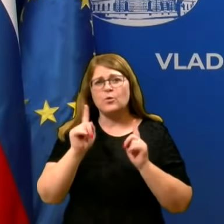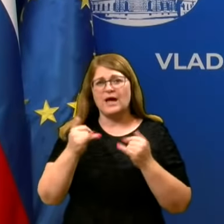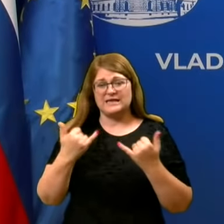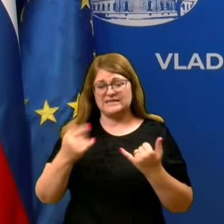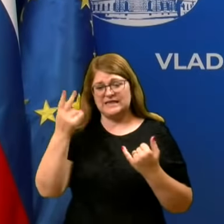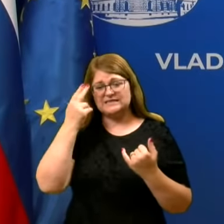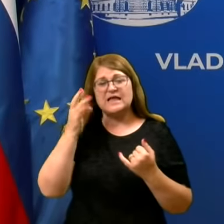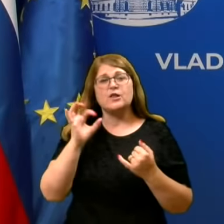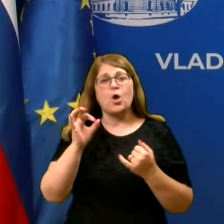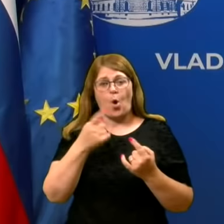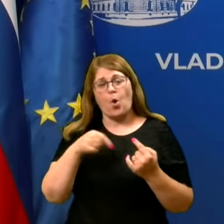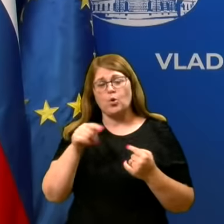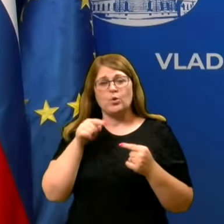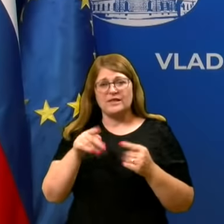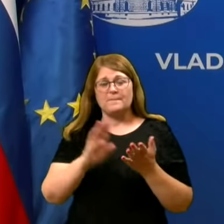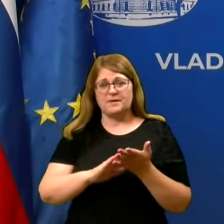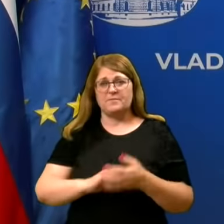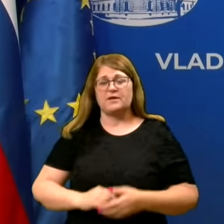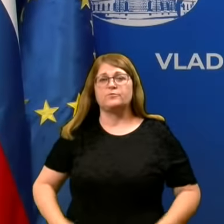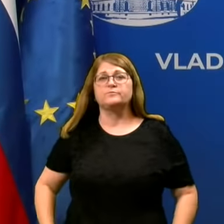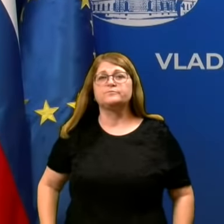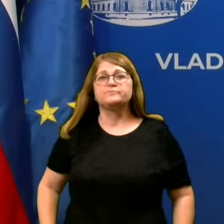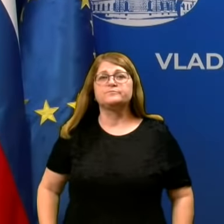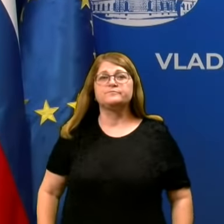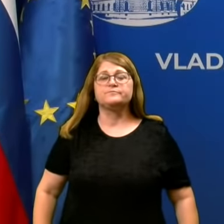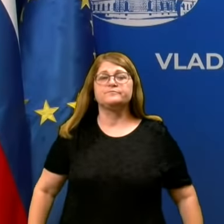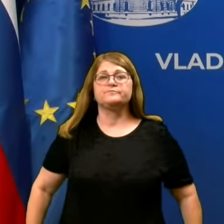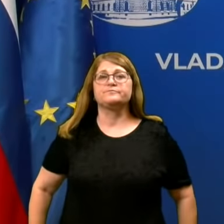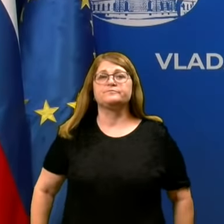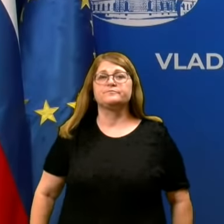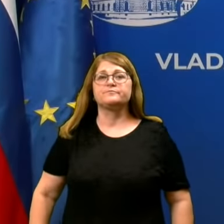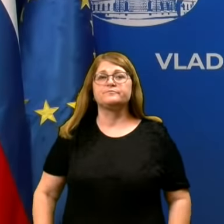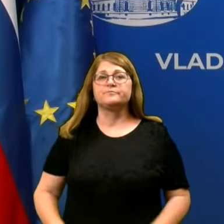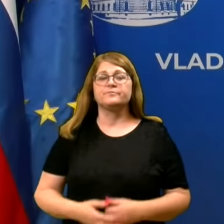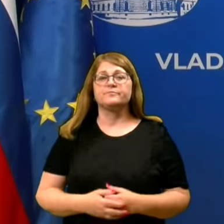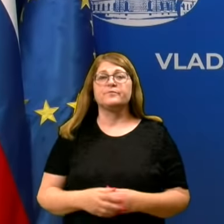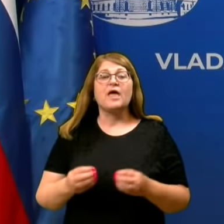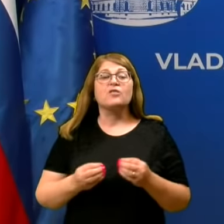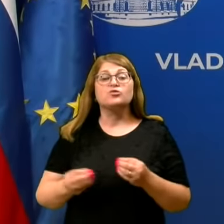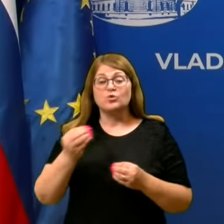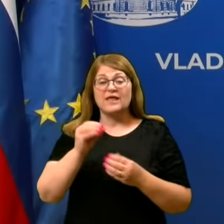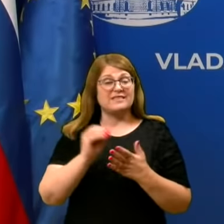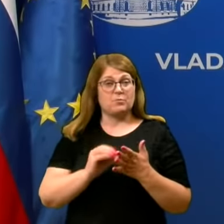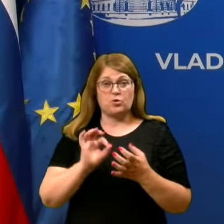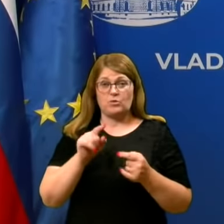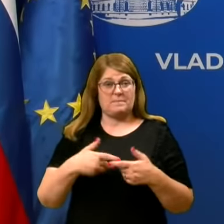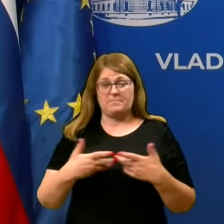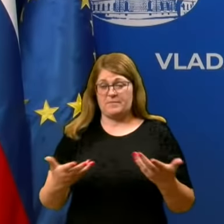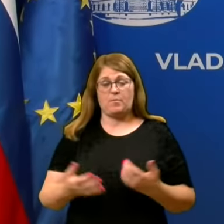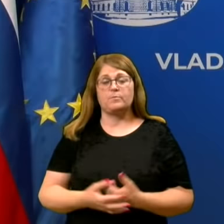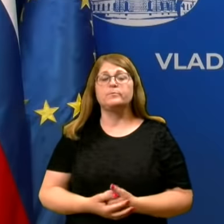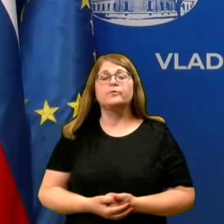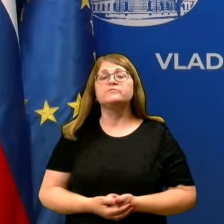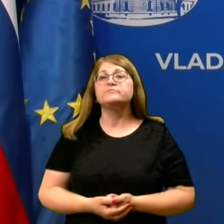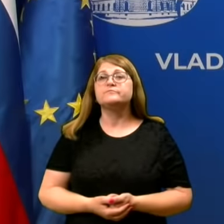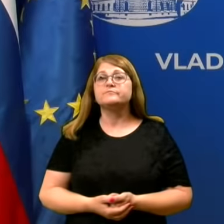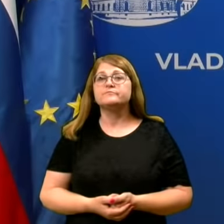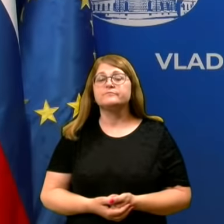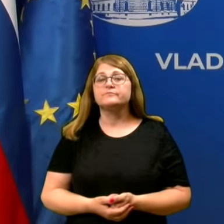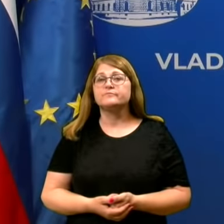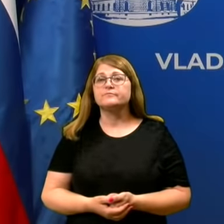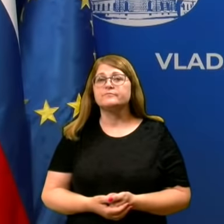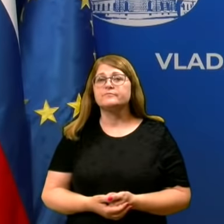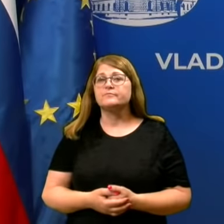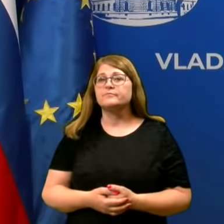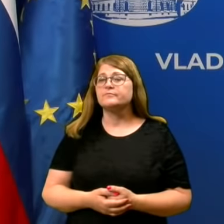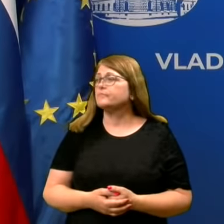okoli teh primerov. Tako da že v prezentaciji. Zdaj, dodatnih podatkov teh primerov nima. Vredu. A